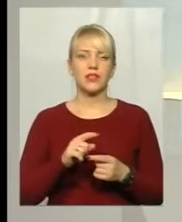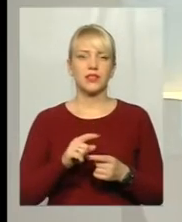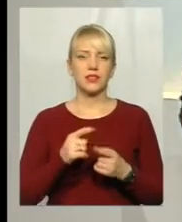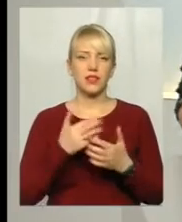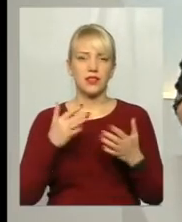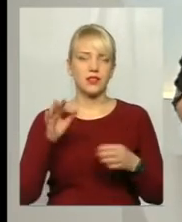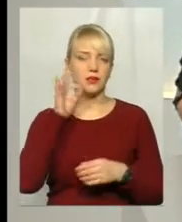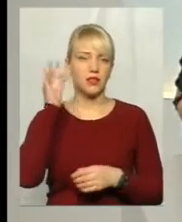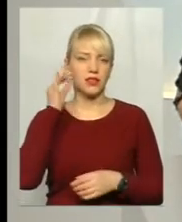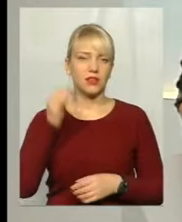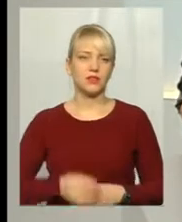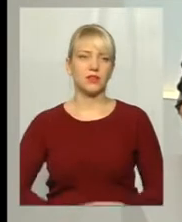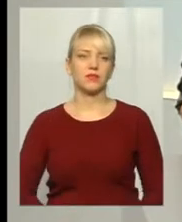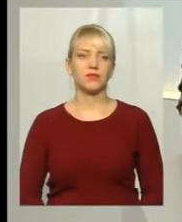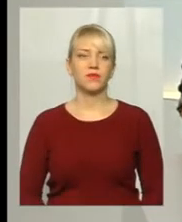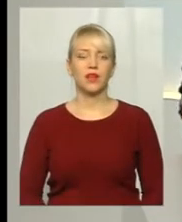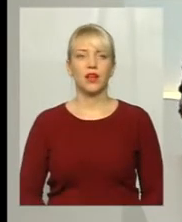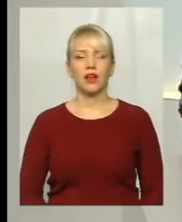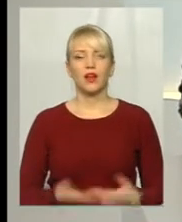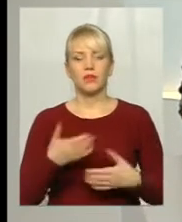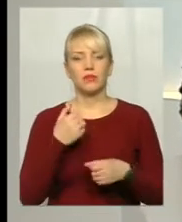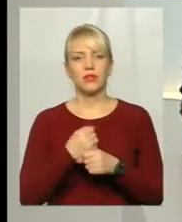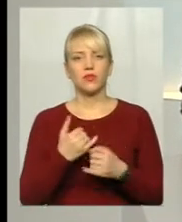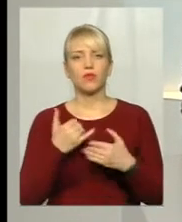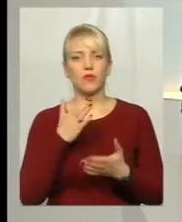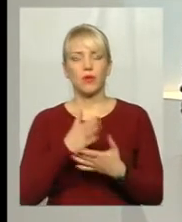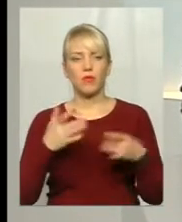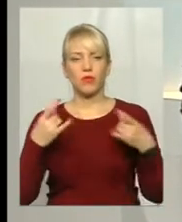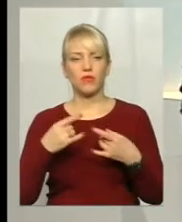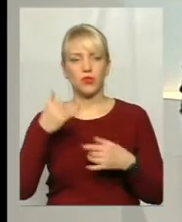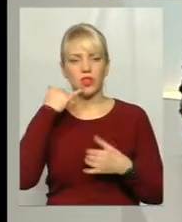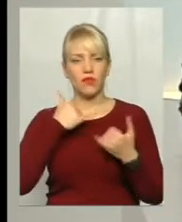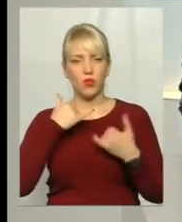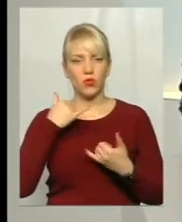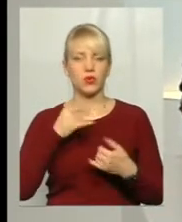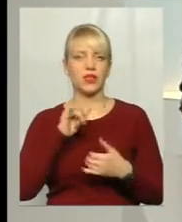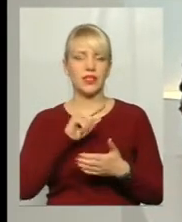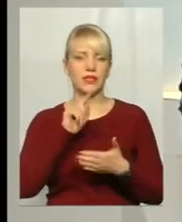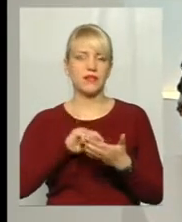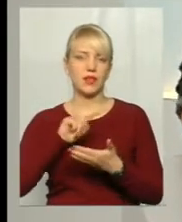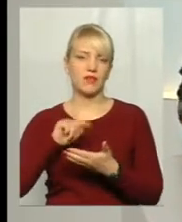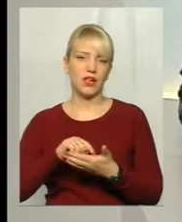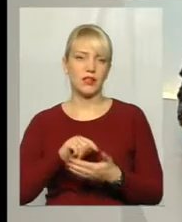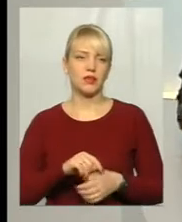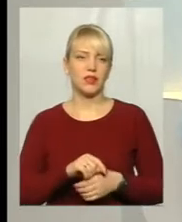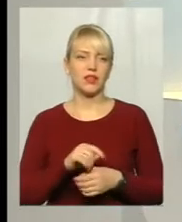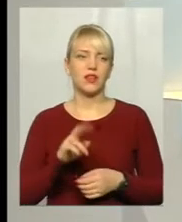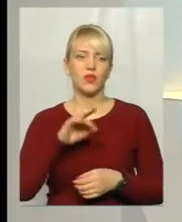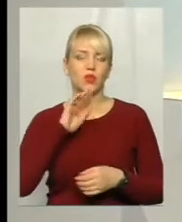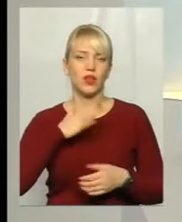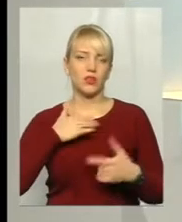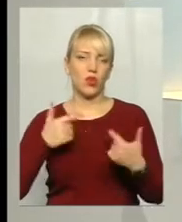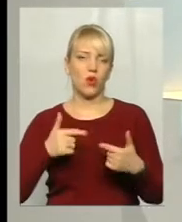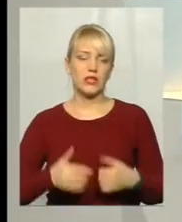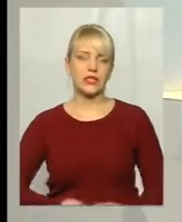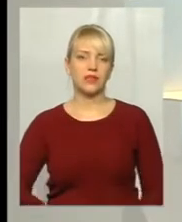подивимося. А телеглядачам нагадую, що ми працюємо для вас у прямому ефірі. Телефонуйте і задавайте свої питання до наших шановних